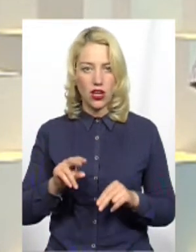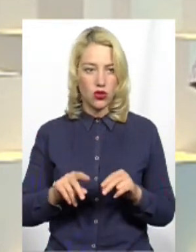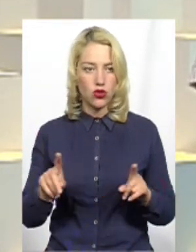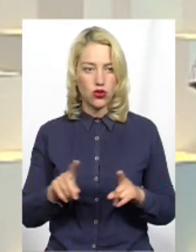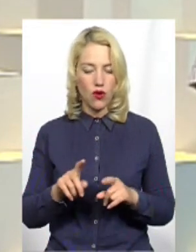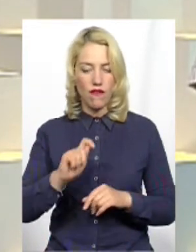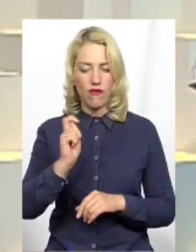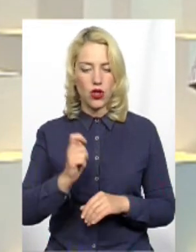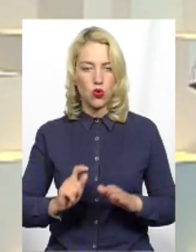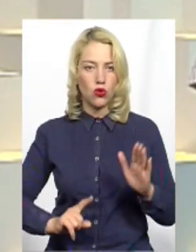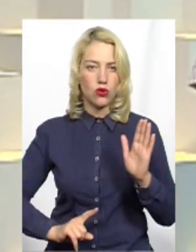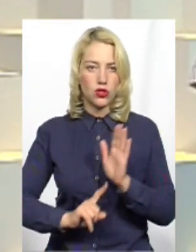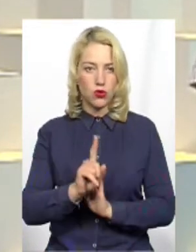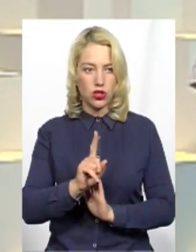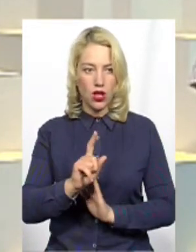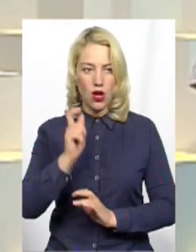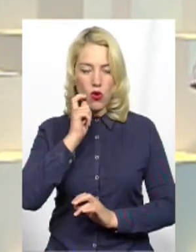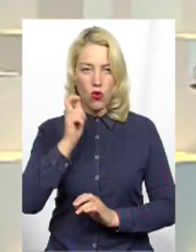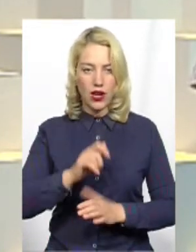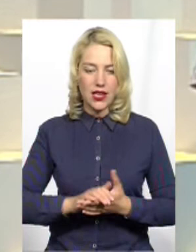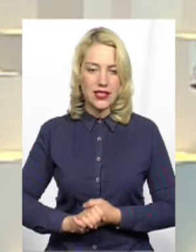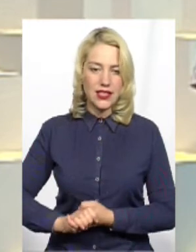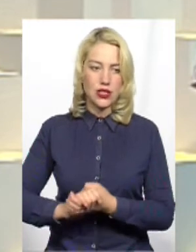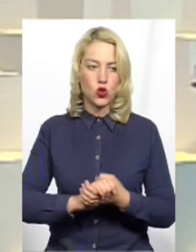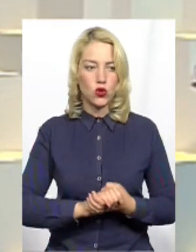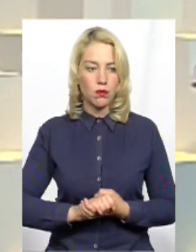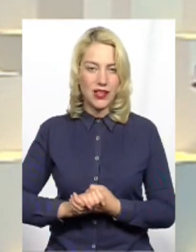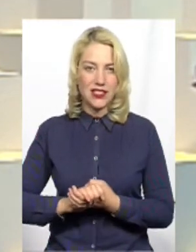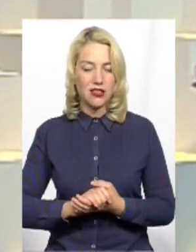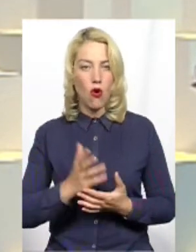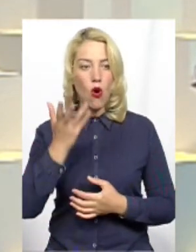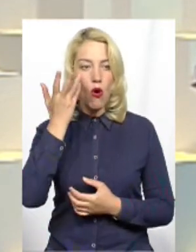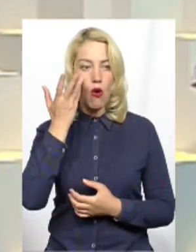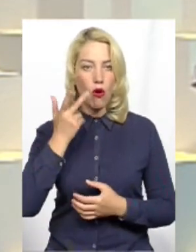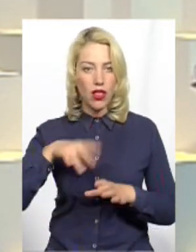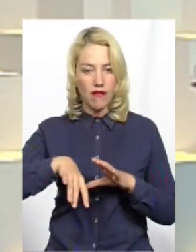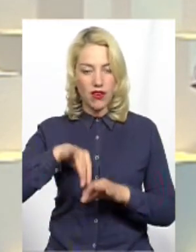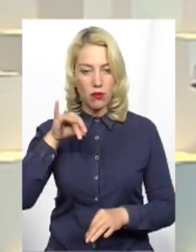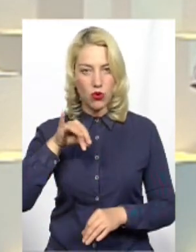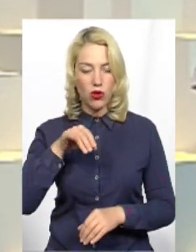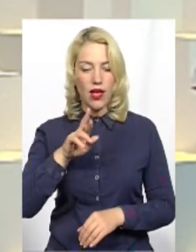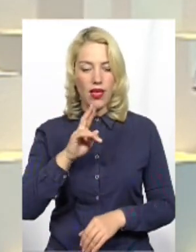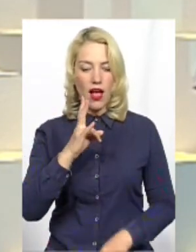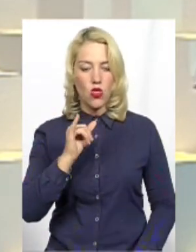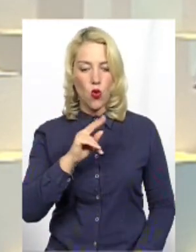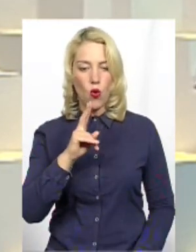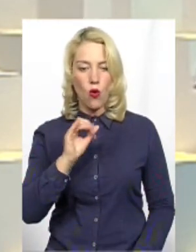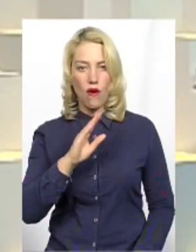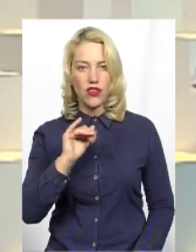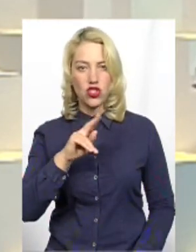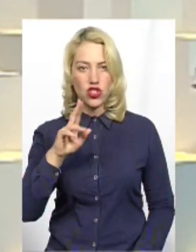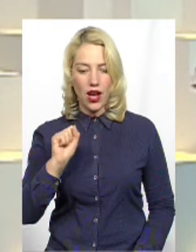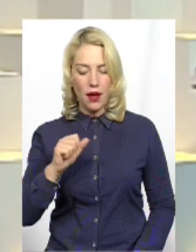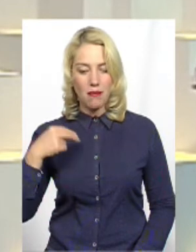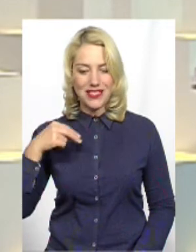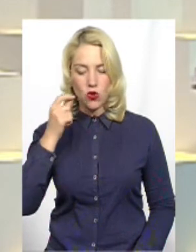розпочало українське суспільство Коли вибрало Януковича президентом України